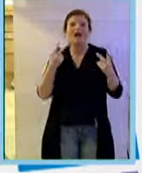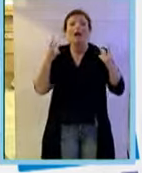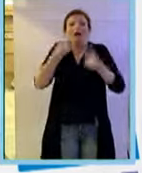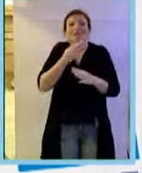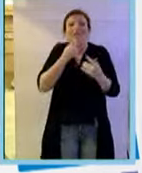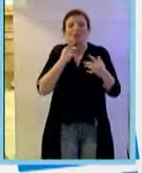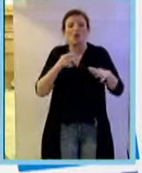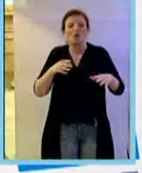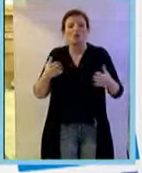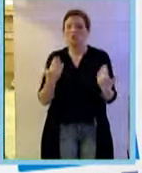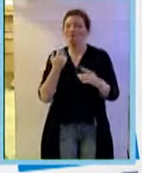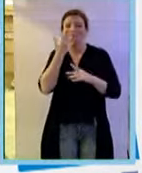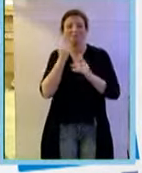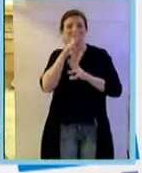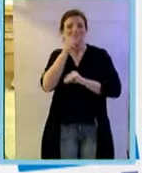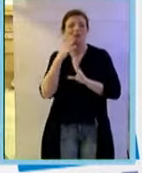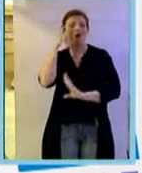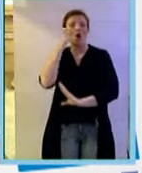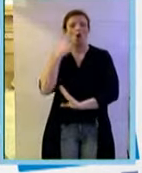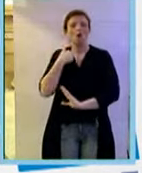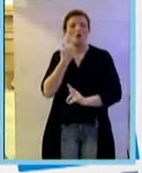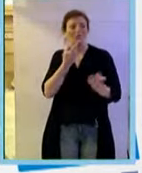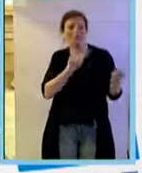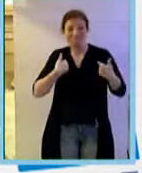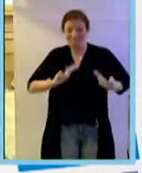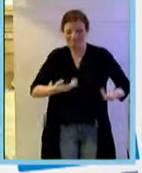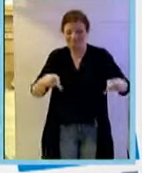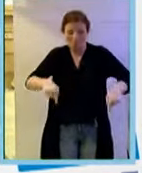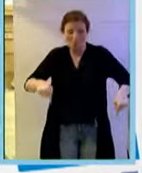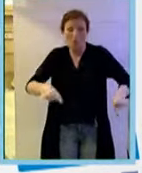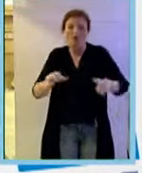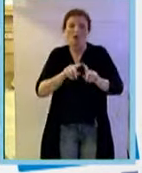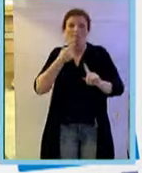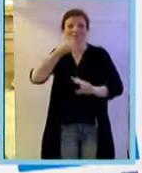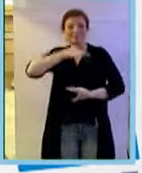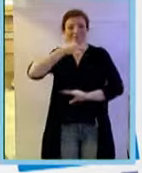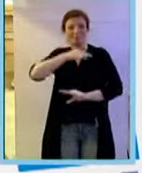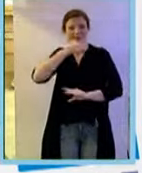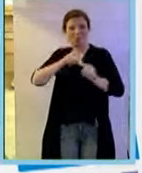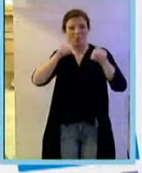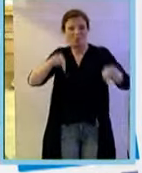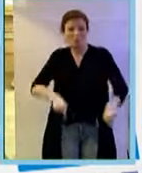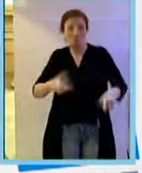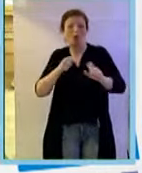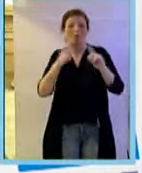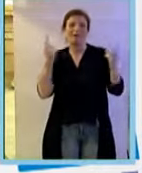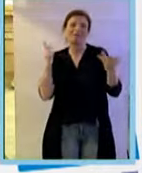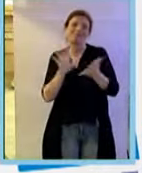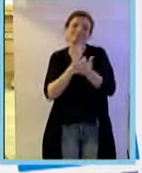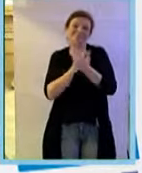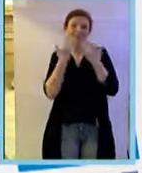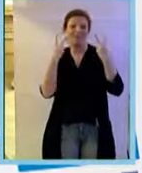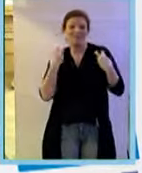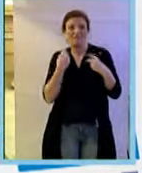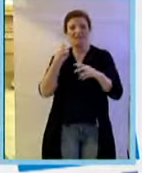Innanzitutto desidero dire che è un grande onore per me essere qui, essere stato invitato a tenere questa lezione per celebrare la vita, di vita